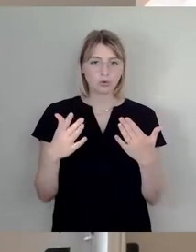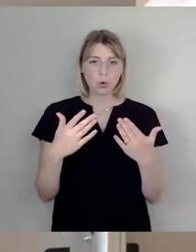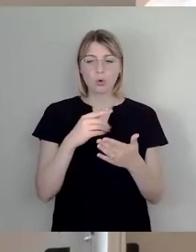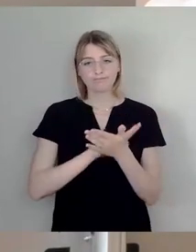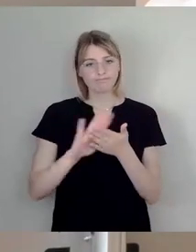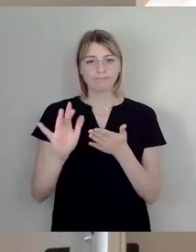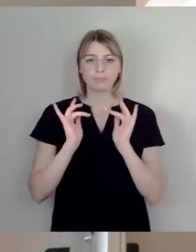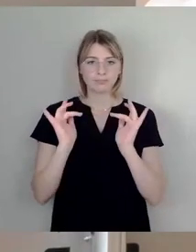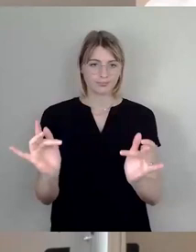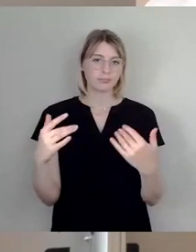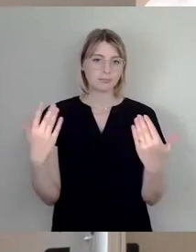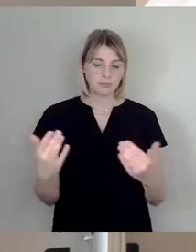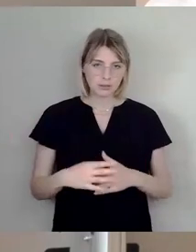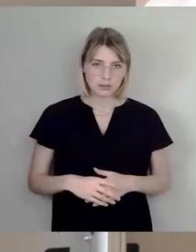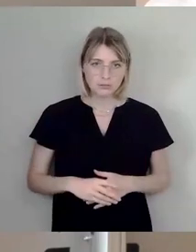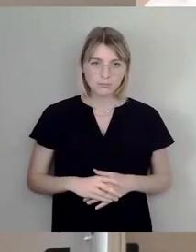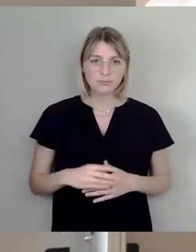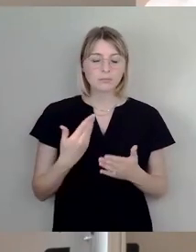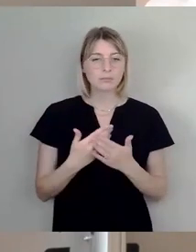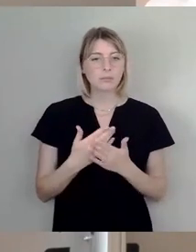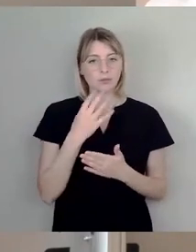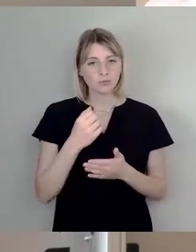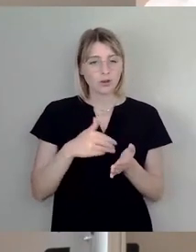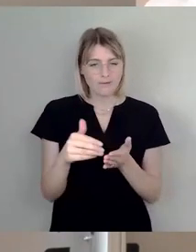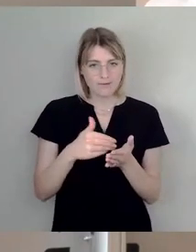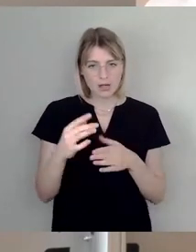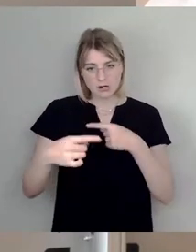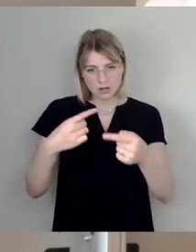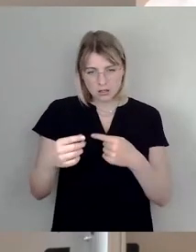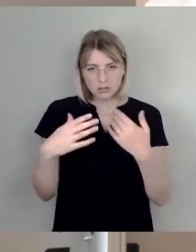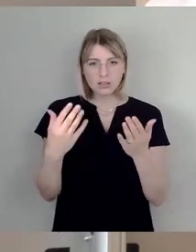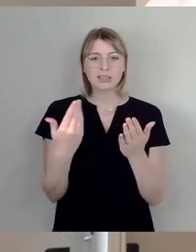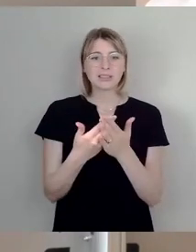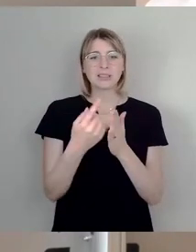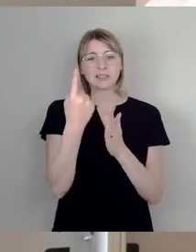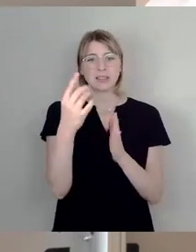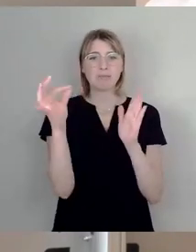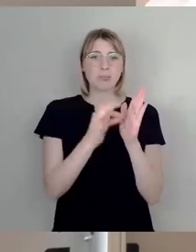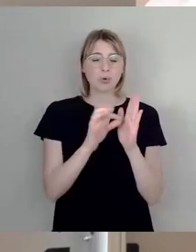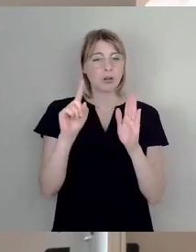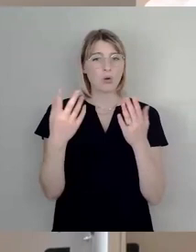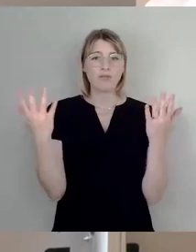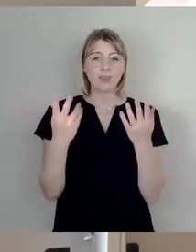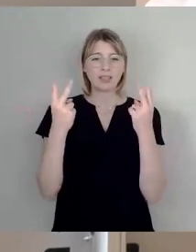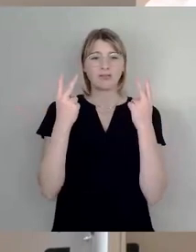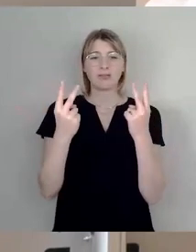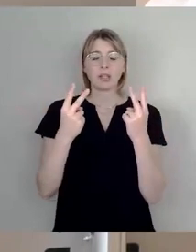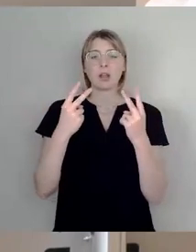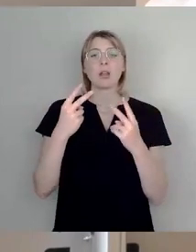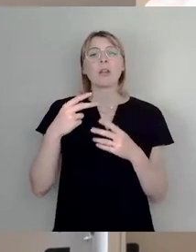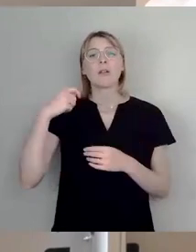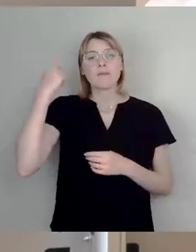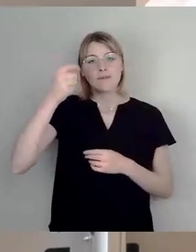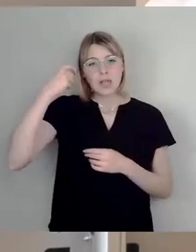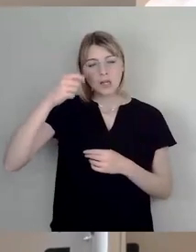weiter kommen. Und ein Aspekt sind auch hier die Videoüberwachung. Da muss man sich jetzt nun nicht die Videoüberwachung